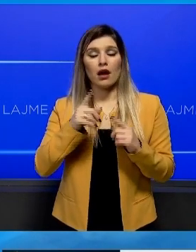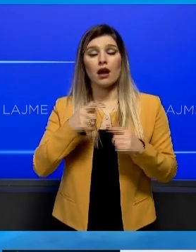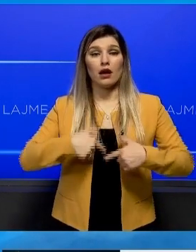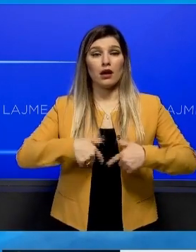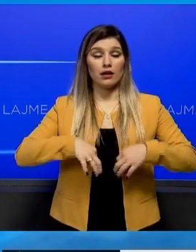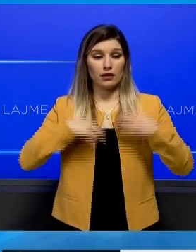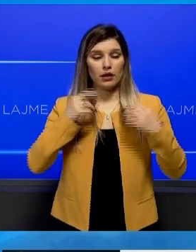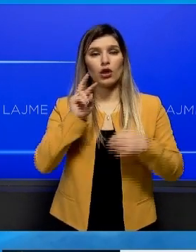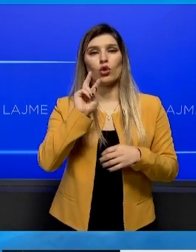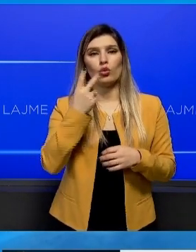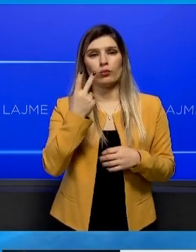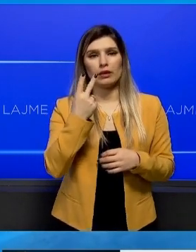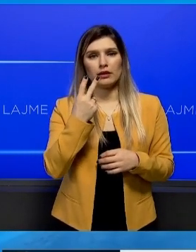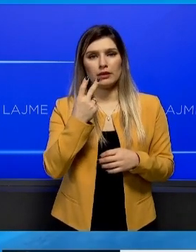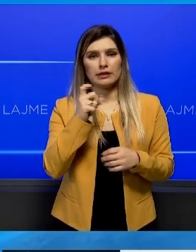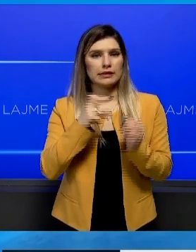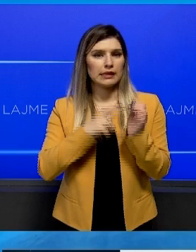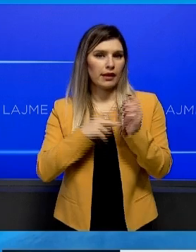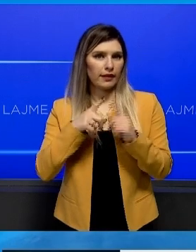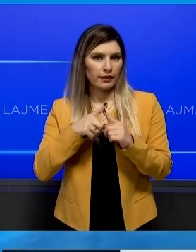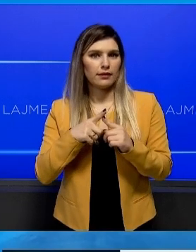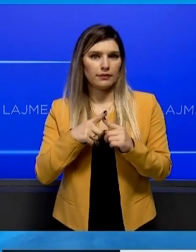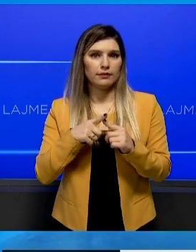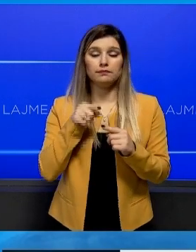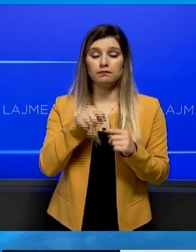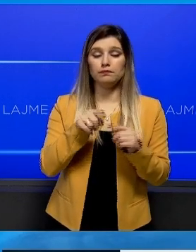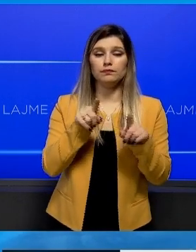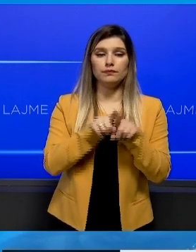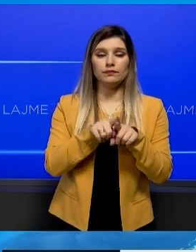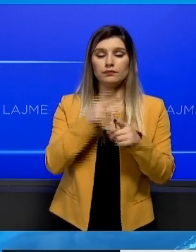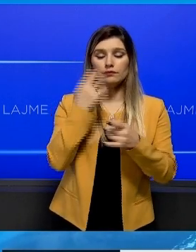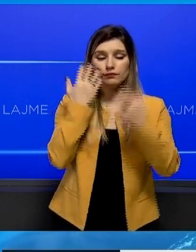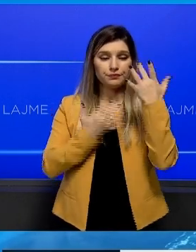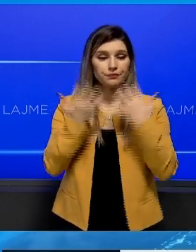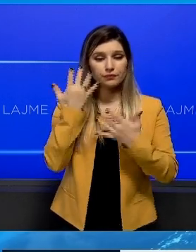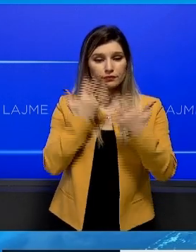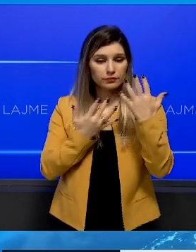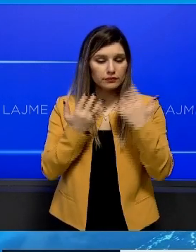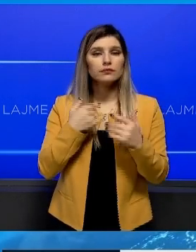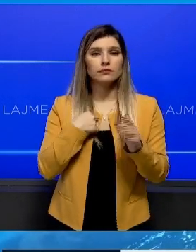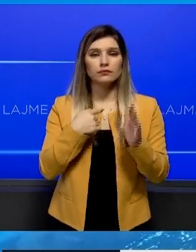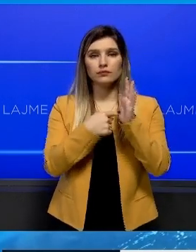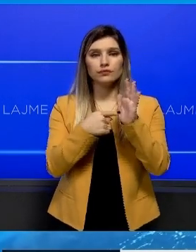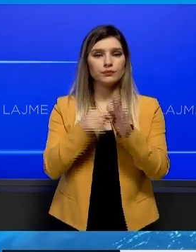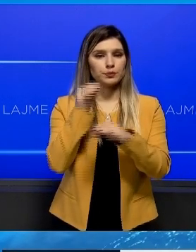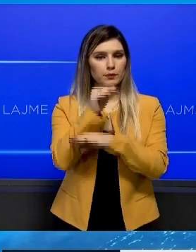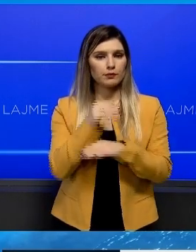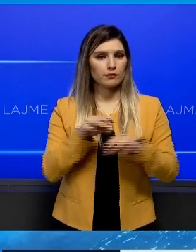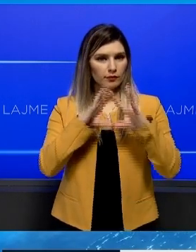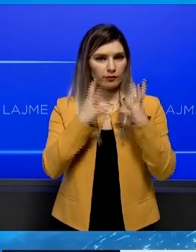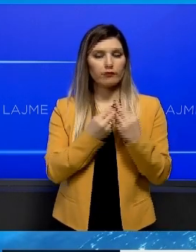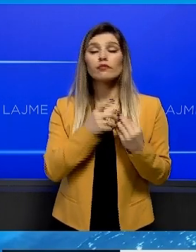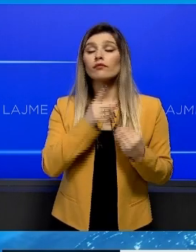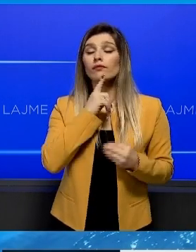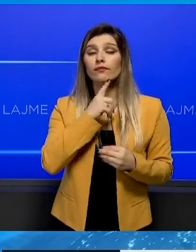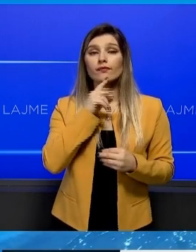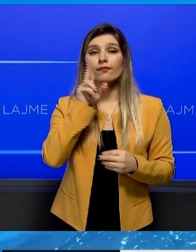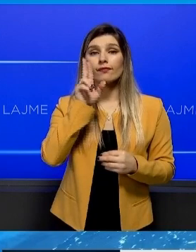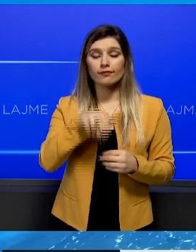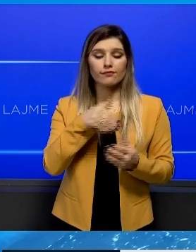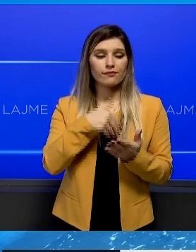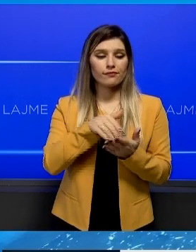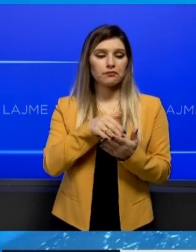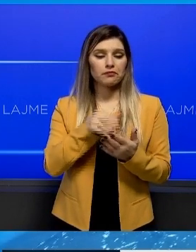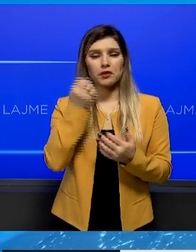rrëth 12 cent. Prandaj, nëse në bostë të kalkylimëve, ne kemi prezentuohet në raport, ata që konsumojnë të